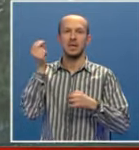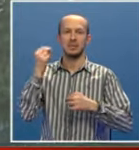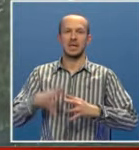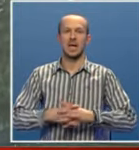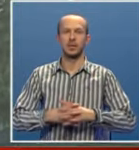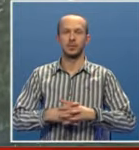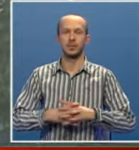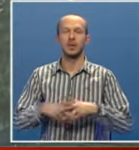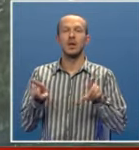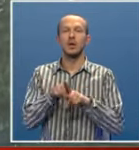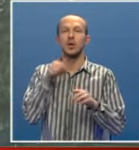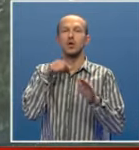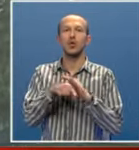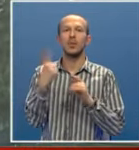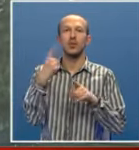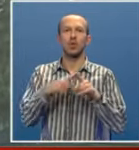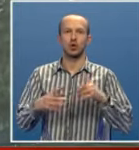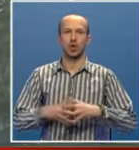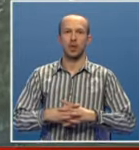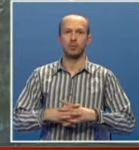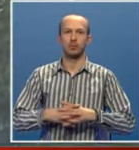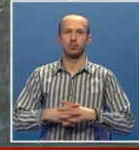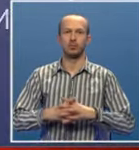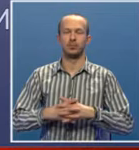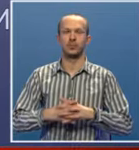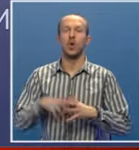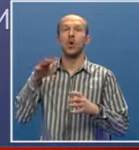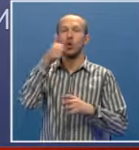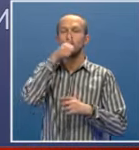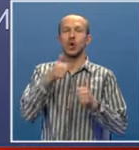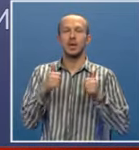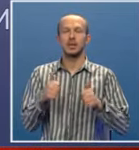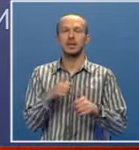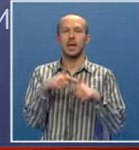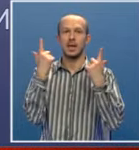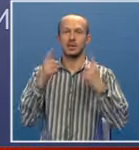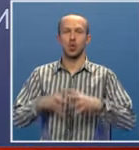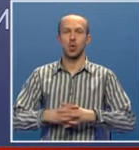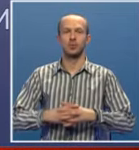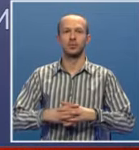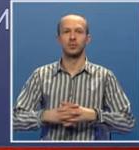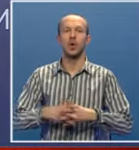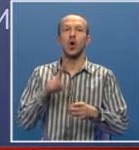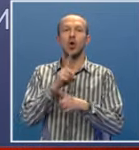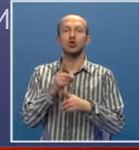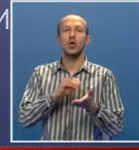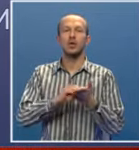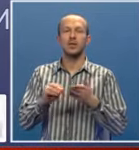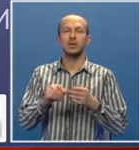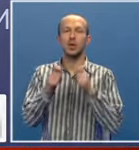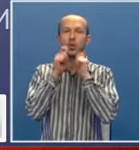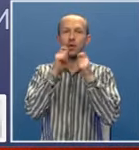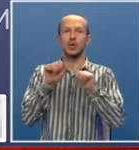Republike Srpske kao i tokom prvog polugodišta. Ono što je sada jasno, odlučeno, definisano,